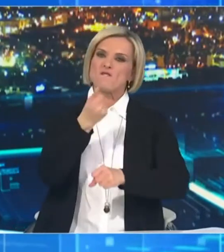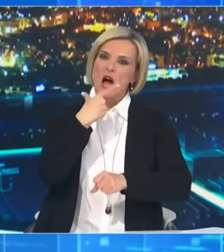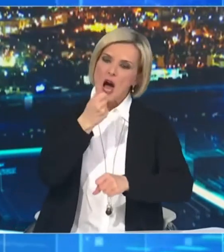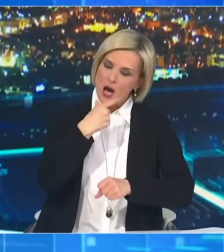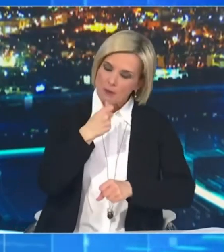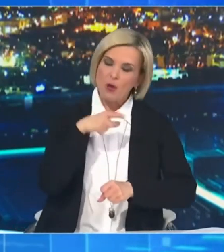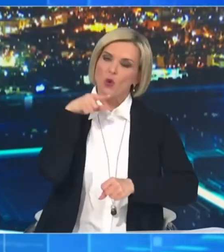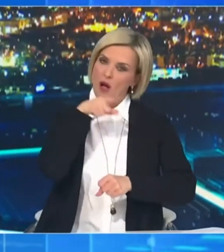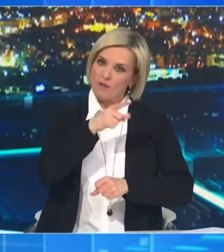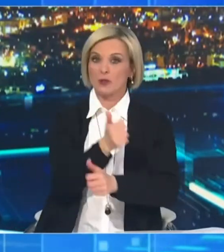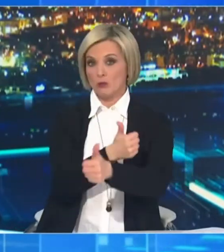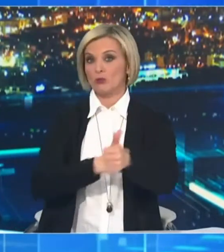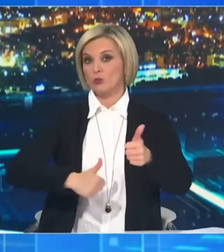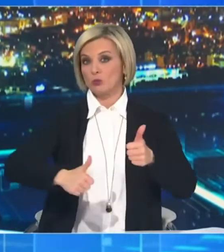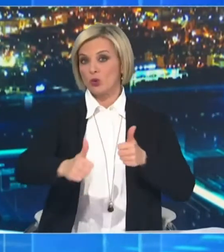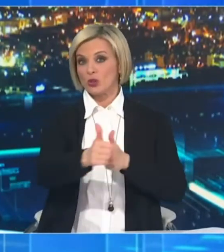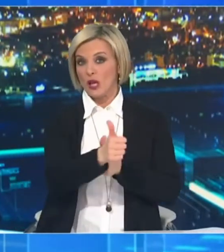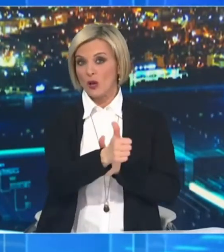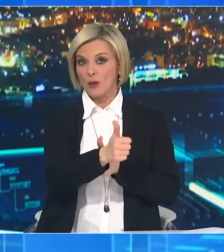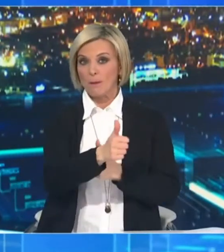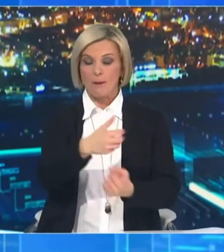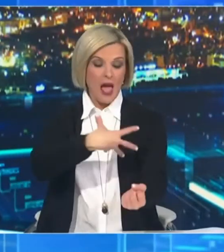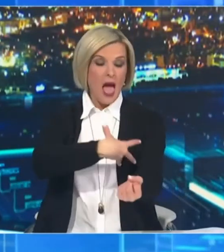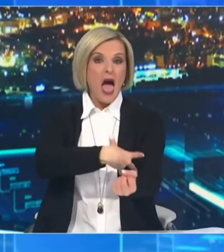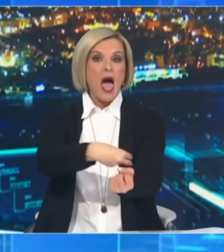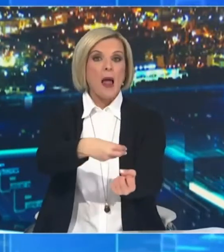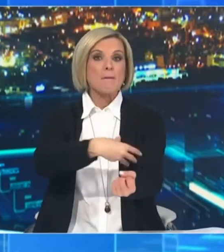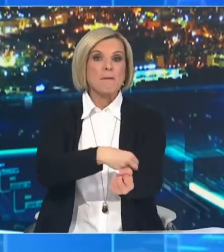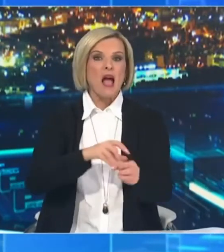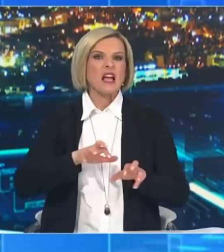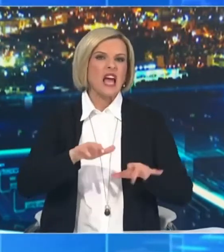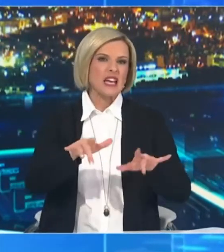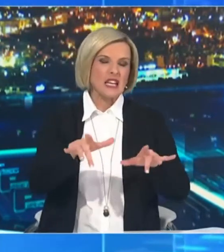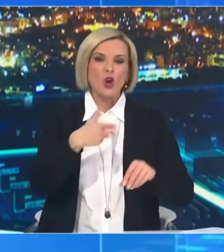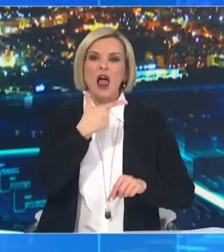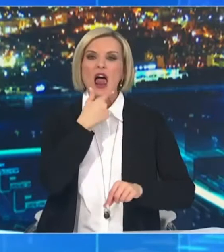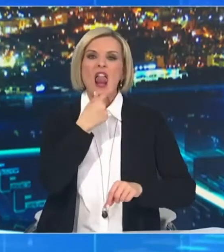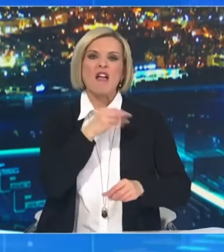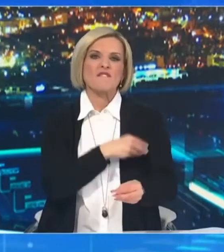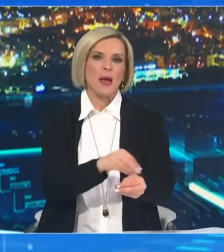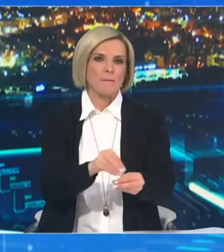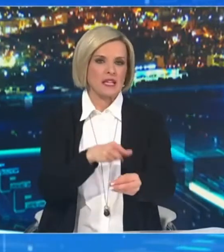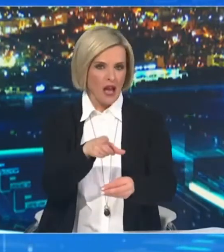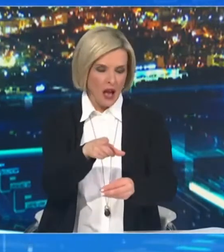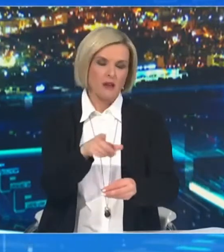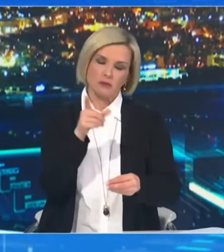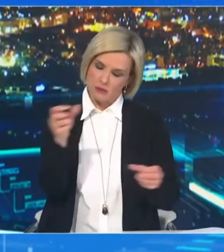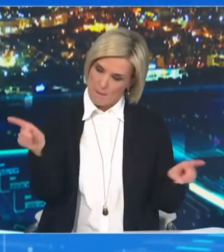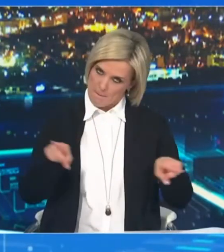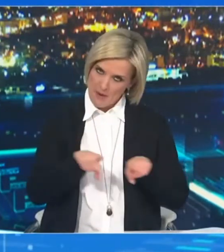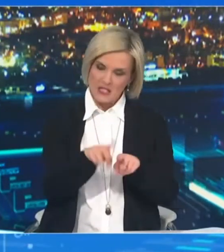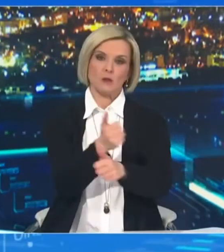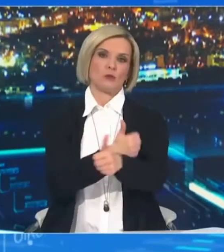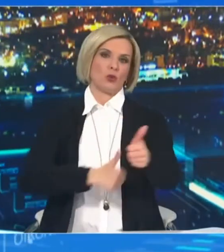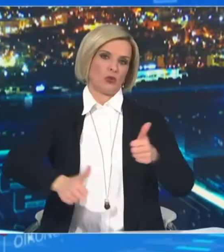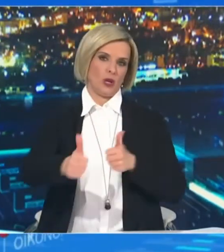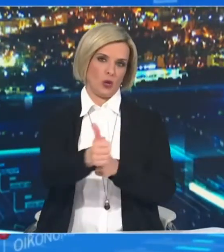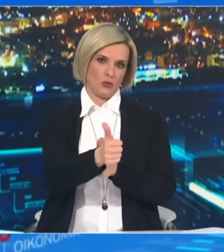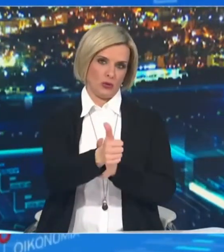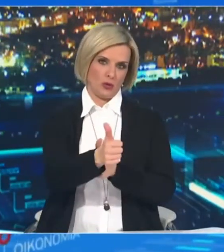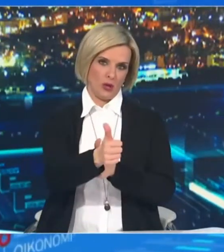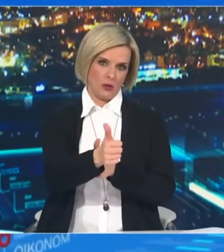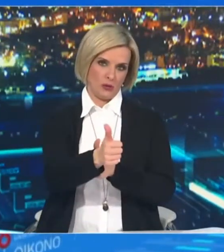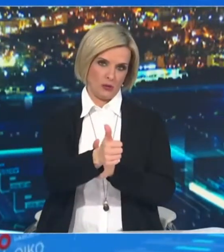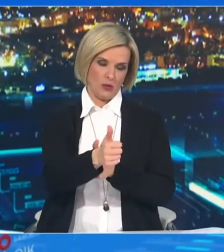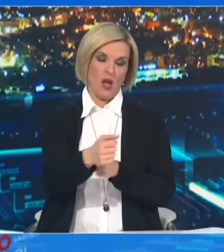θεραπεία, όπως και ο αιματολογικός καρκίνος την τελευταία πενταετία. Γνωρίζουμε ότι